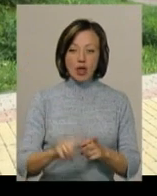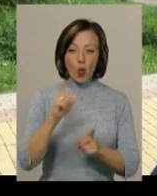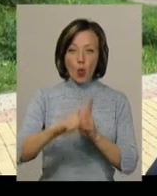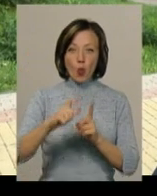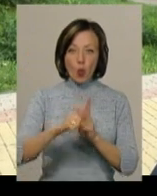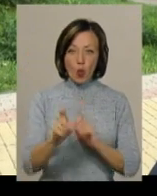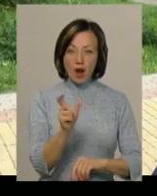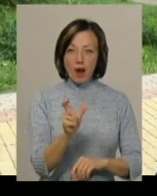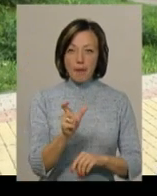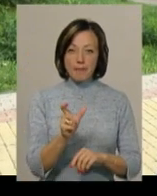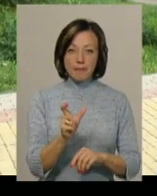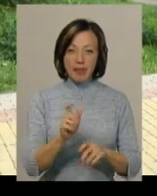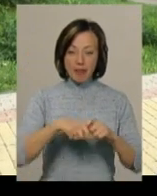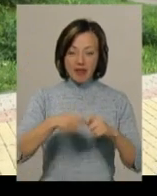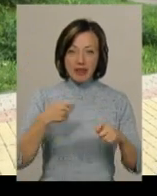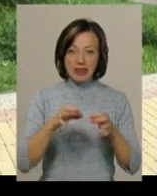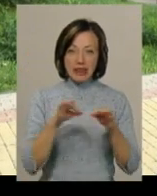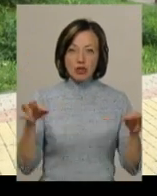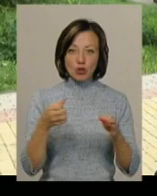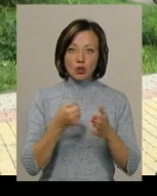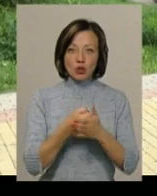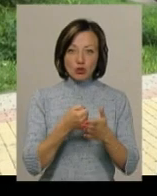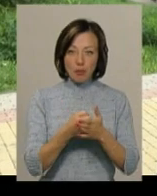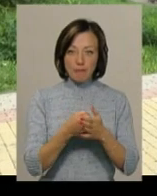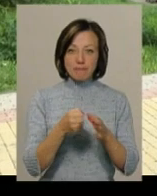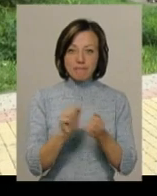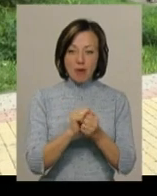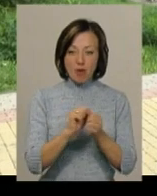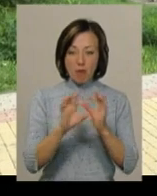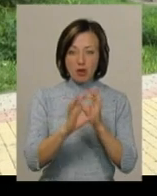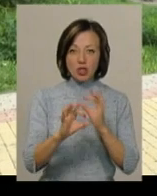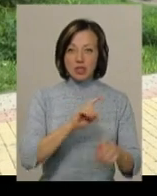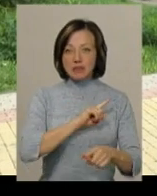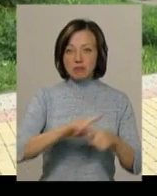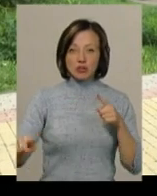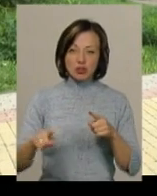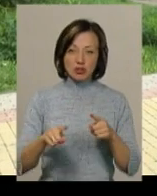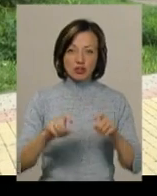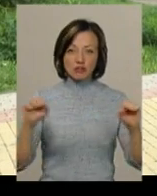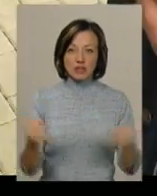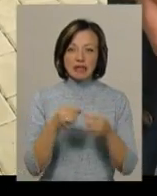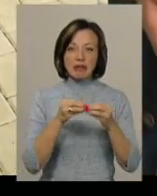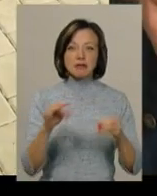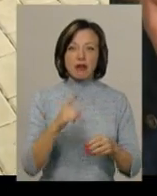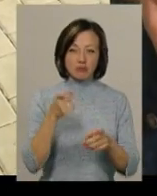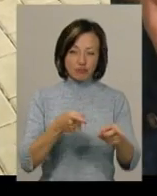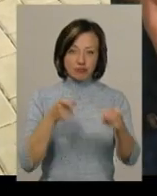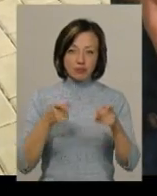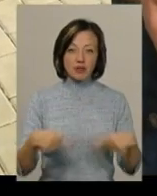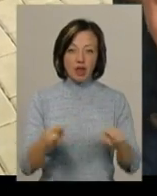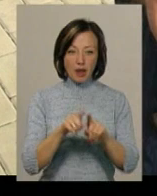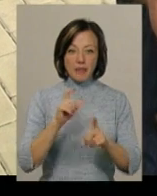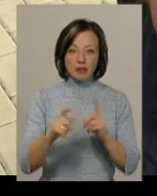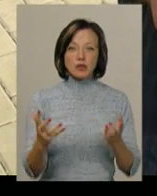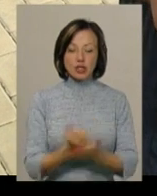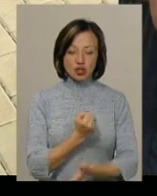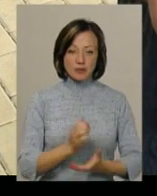яка прив'язувалася ниткою до паперового патрону, що збільшувала швидкість стрільби в 10 разів. Ось саме такий патрон